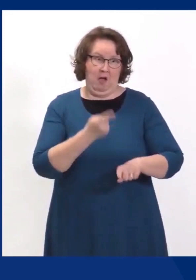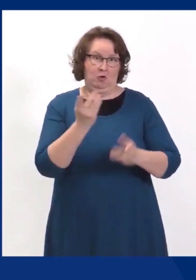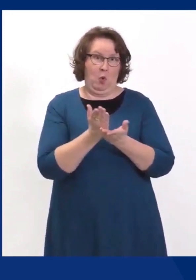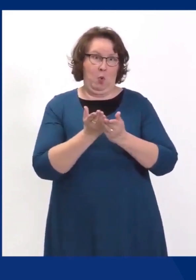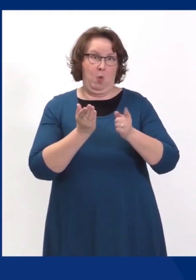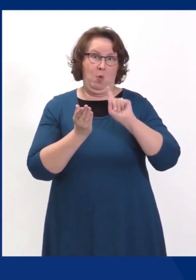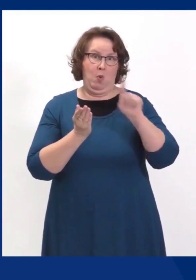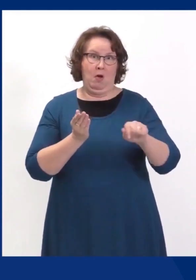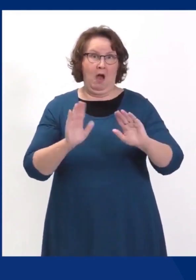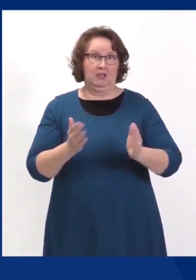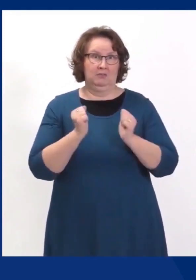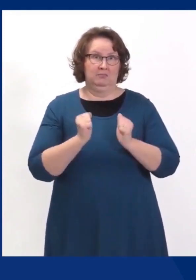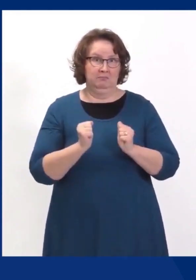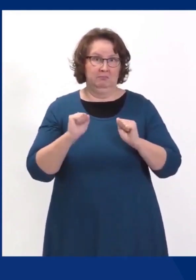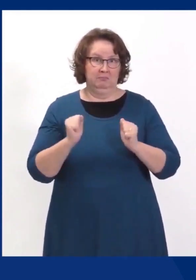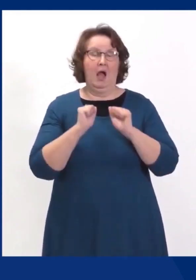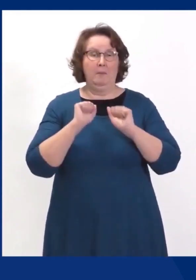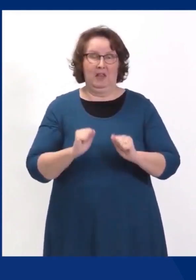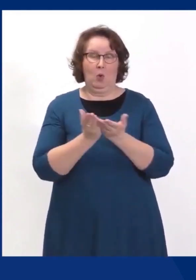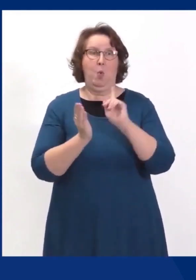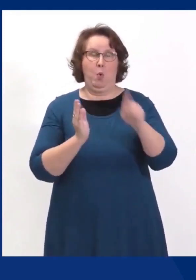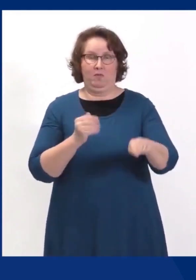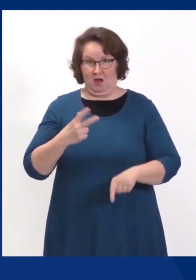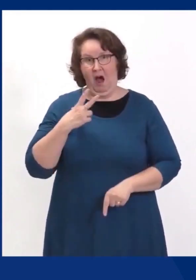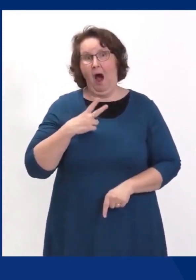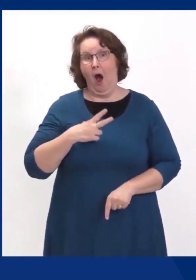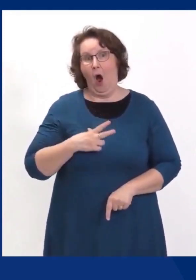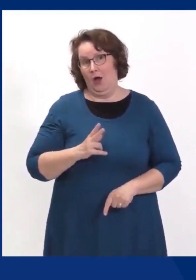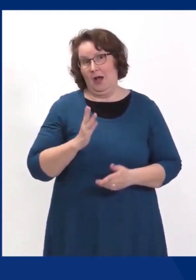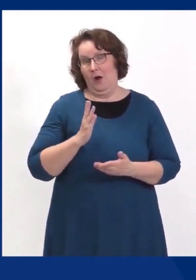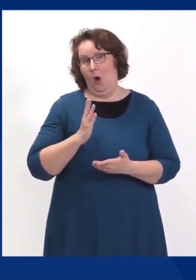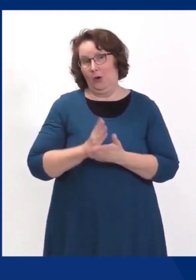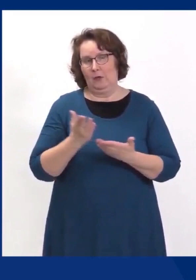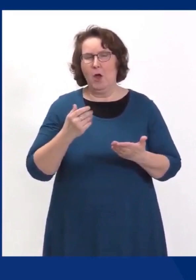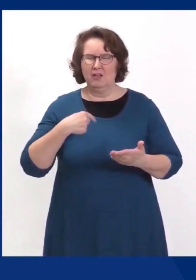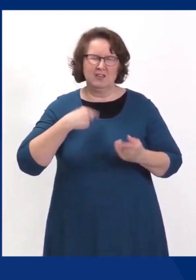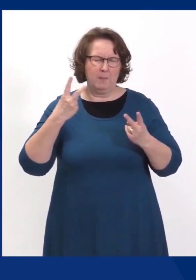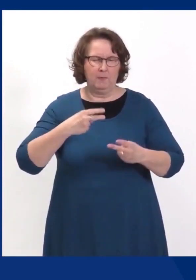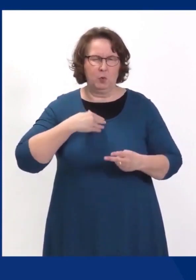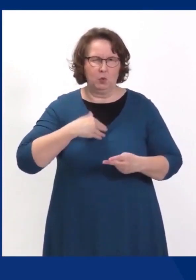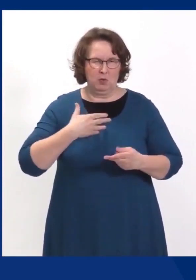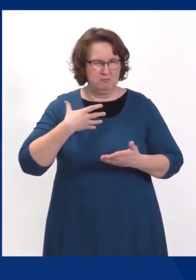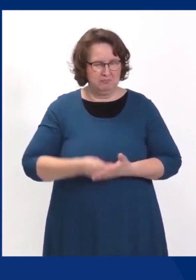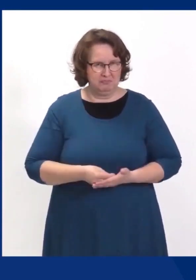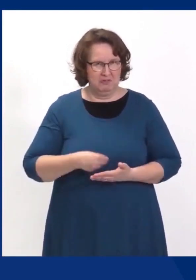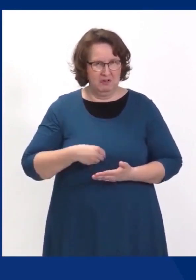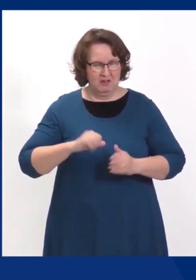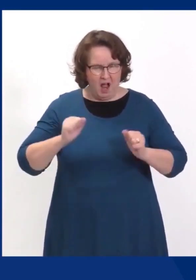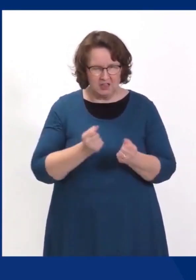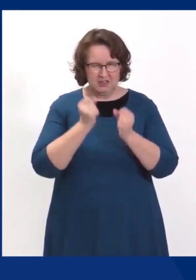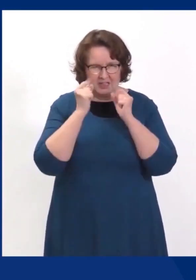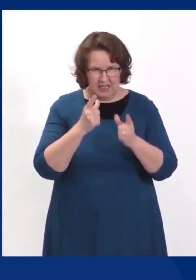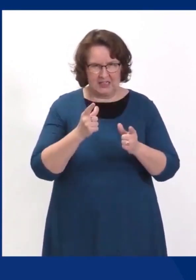koulupäivä aikaisemmin. Mustakin tuntuu välillä, että tuntuu tosi epäreilulta, kun joutuu heräämään hirveän aikaisia